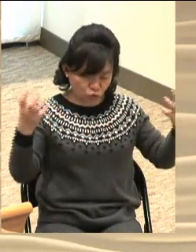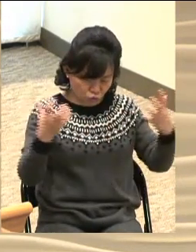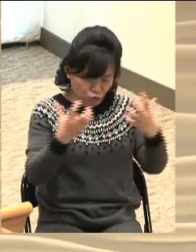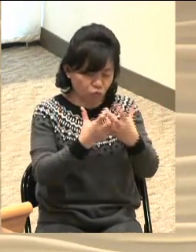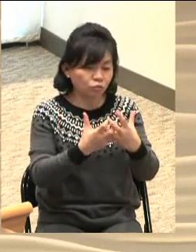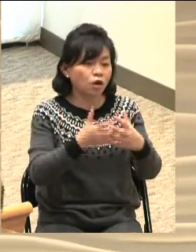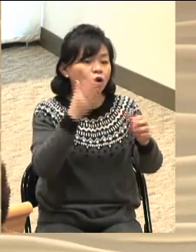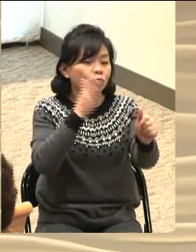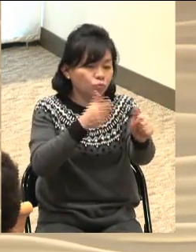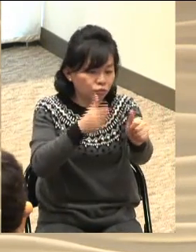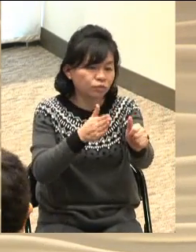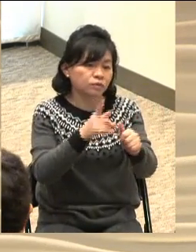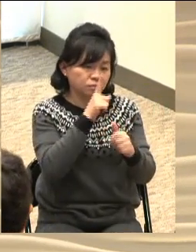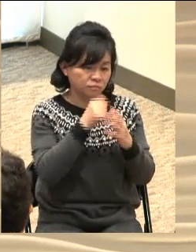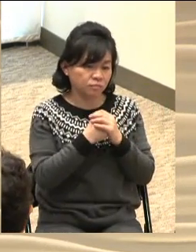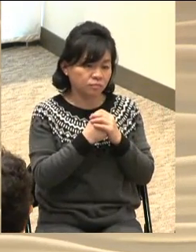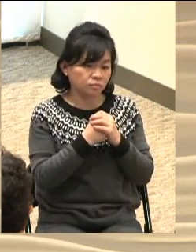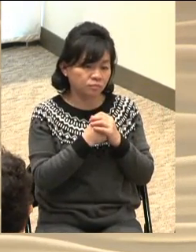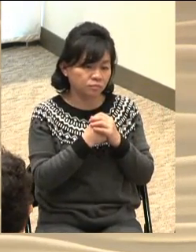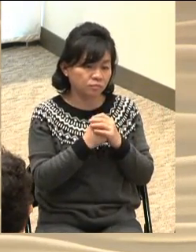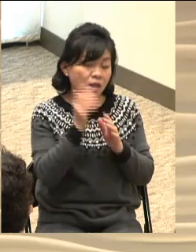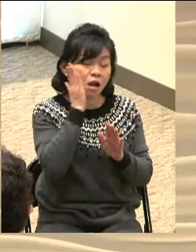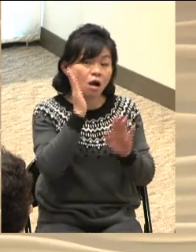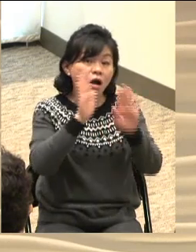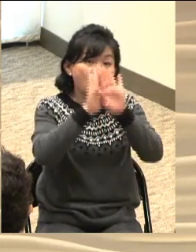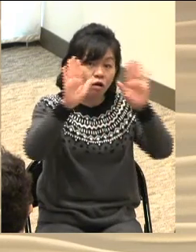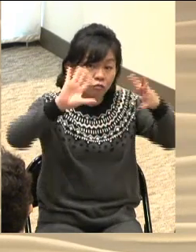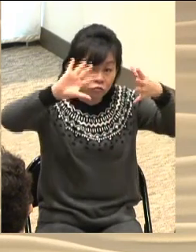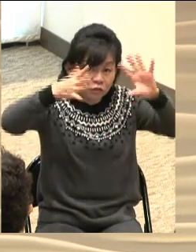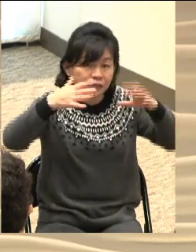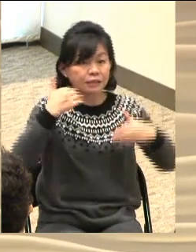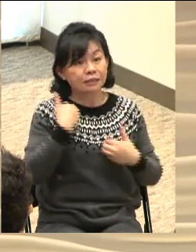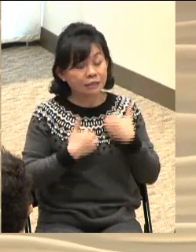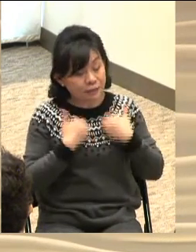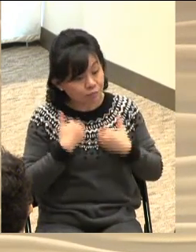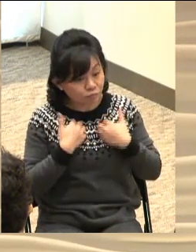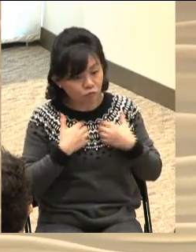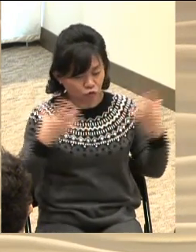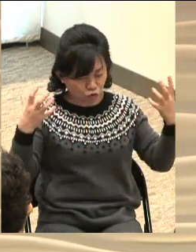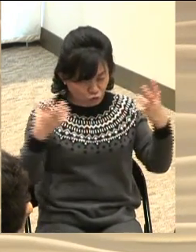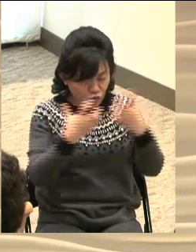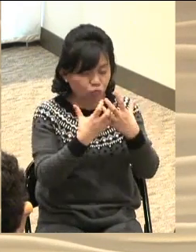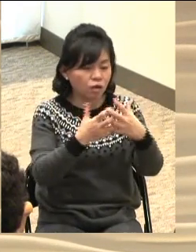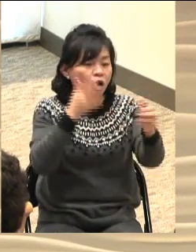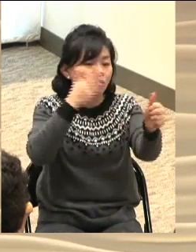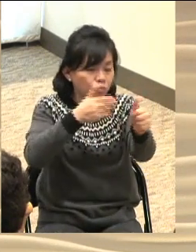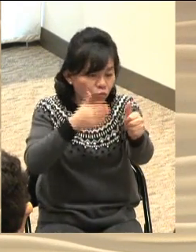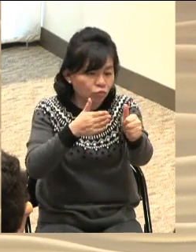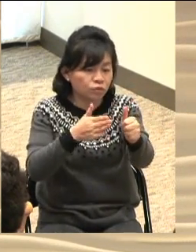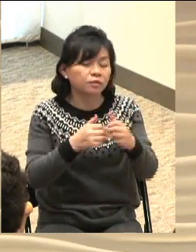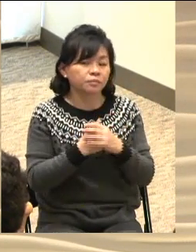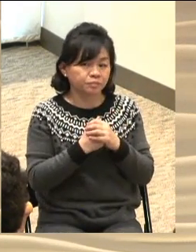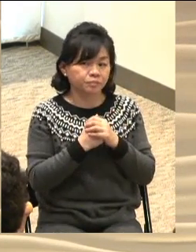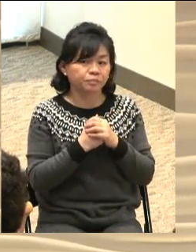되기를 축복드립니다 천국의 기쁨으로 충만한 이 대강절 되시기를 주님 이름으로 축복드립니다